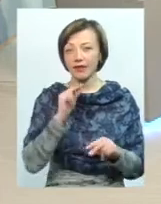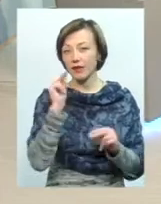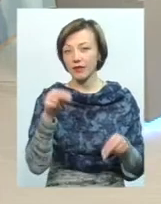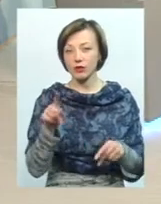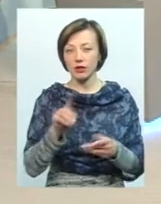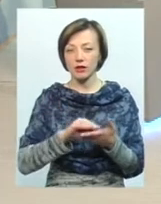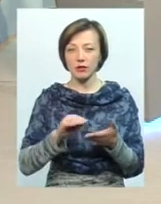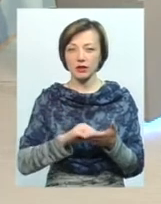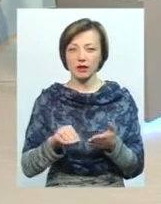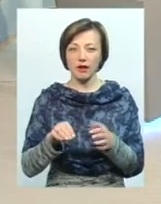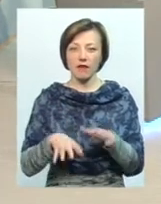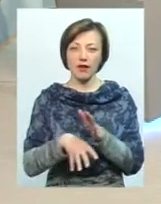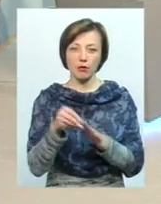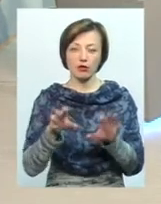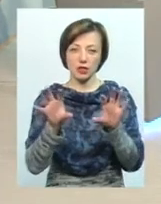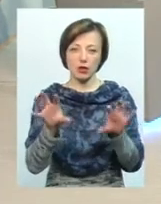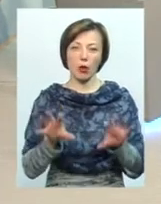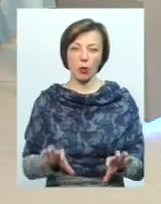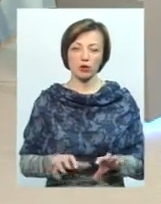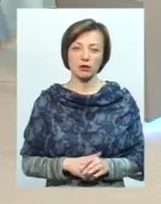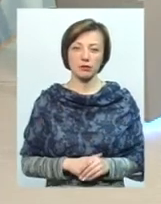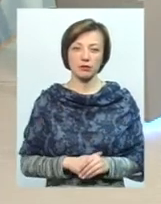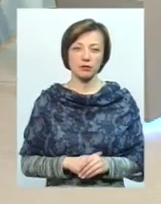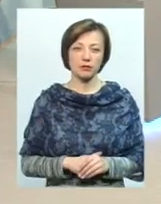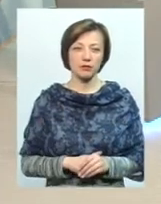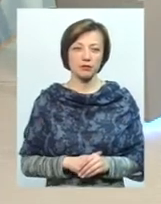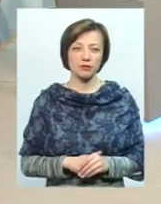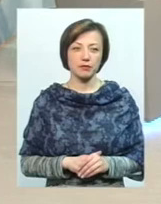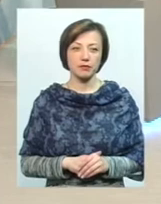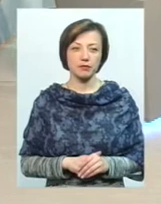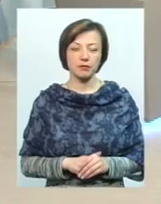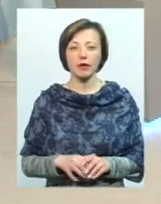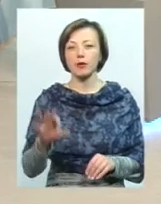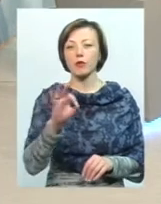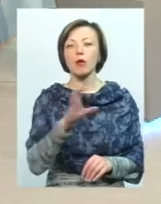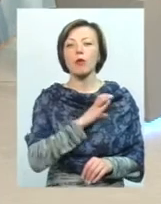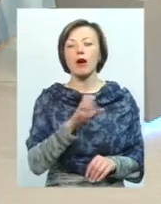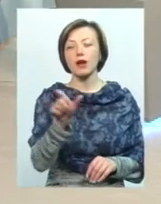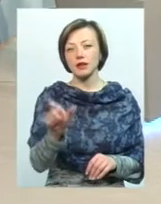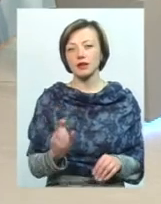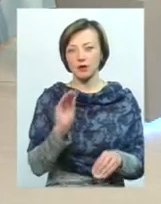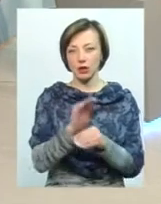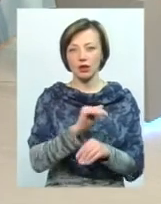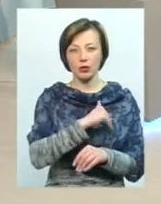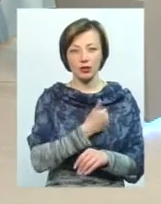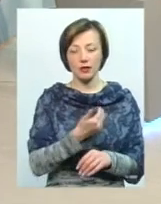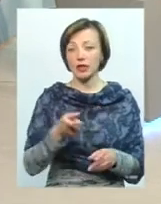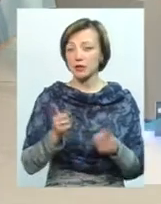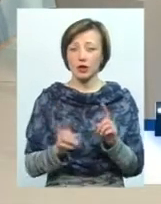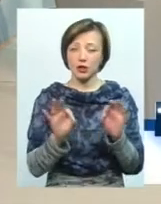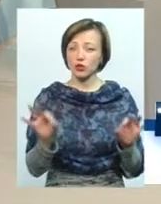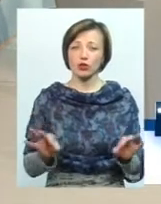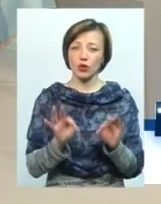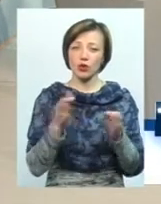прописаний виборчий закон. Будь ласка. Ну, стосовно багатів ще хотів додати, ну, тут насправді немає